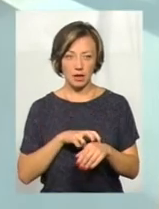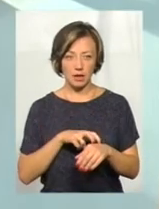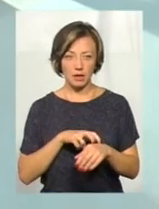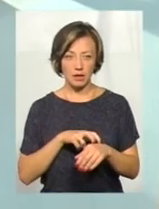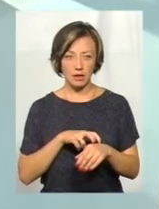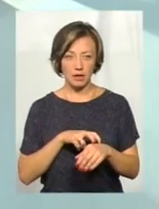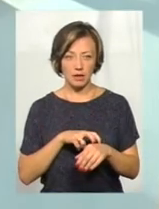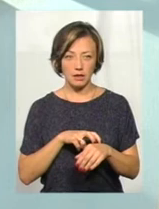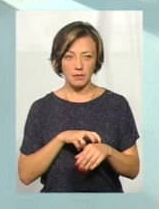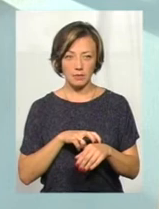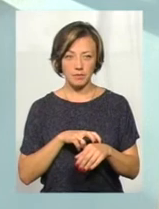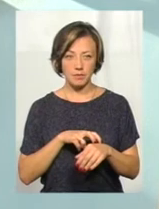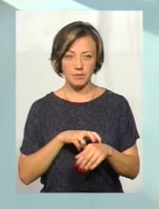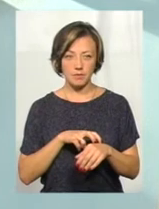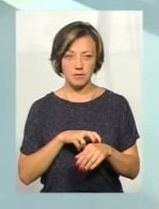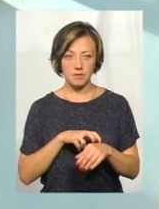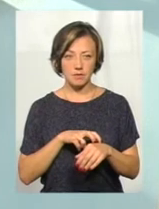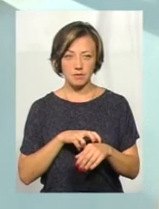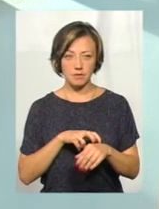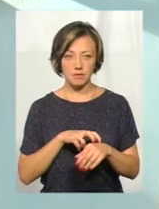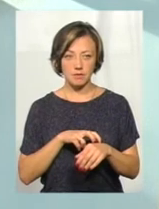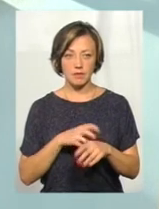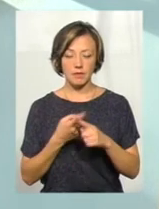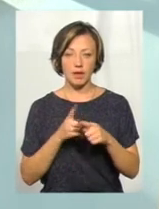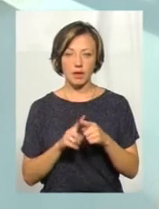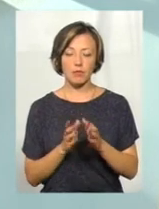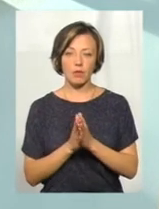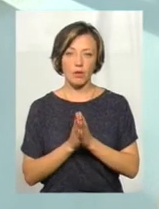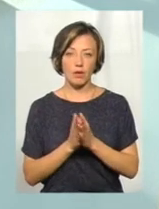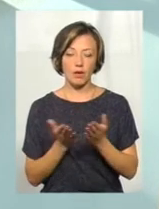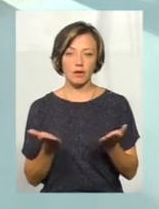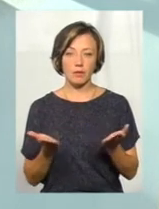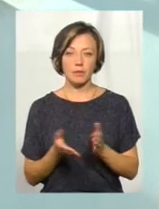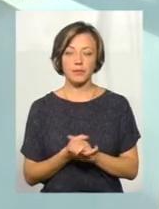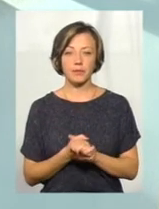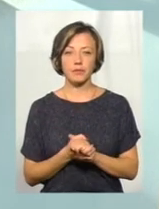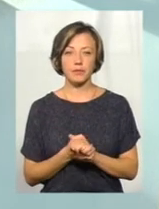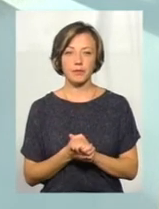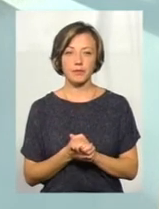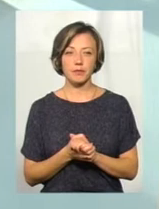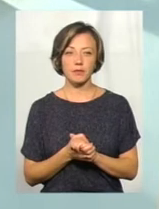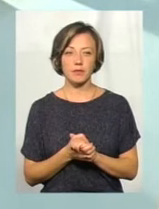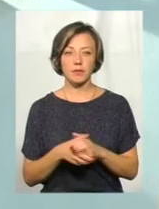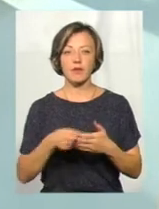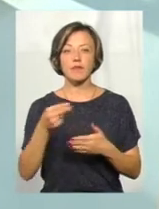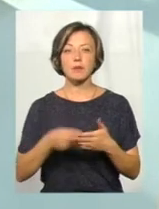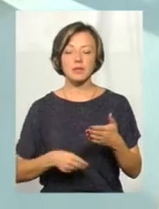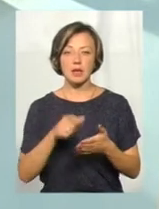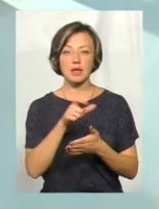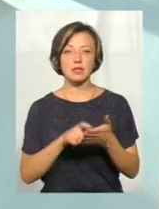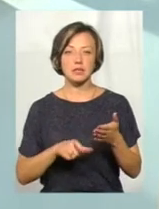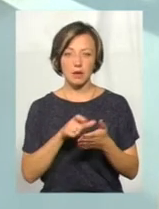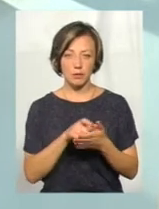з питанням щодо виписування